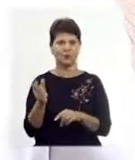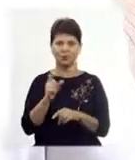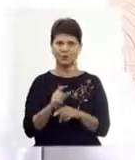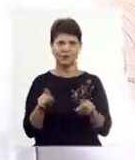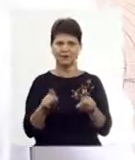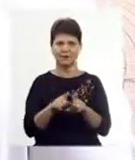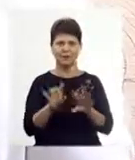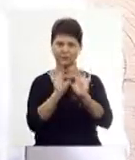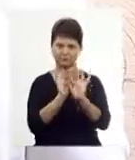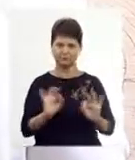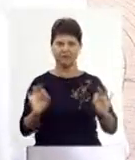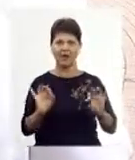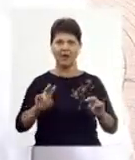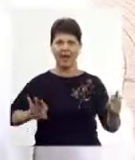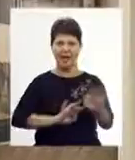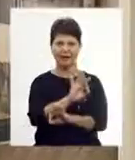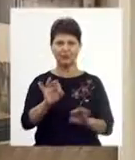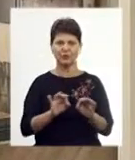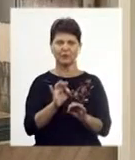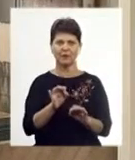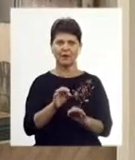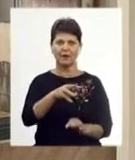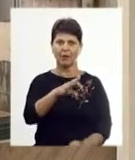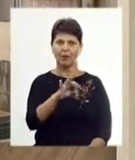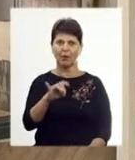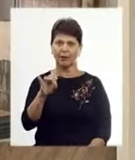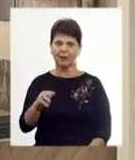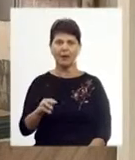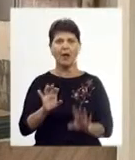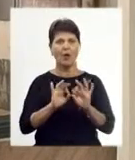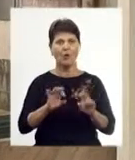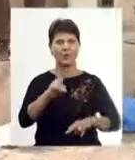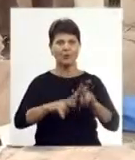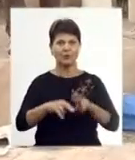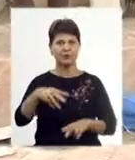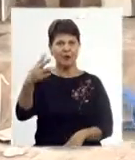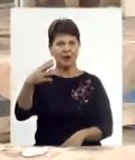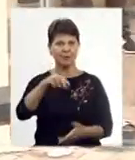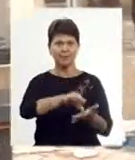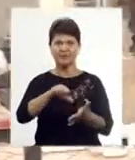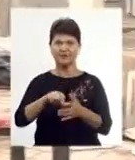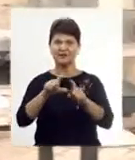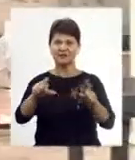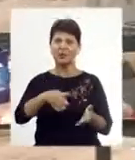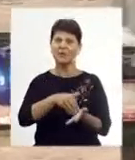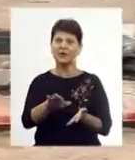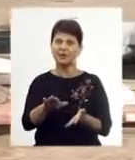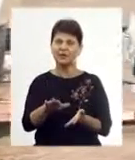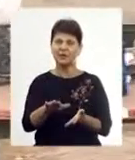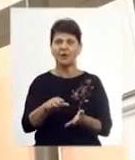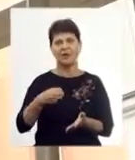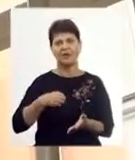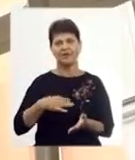такому вишуканому архітектурному стилі модерн. Коментувати будівництво на камеру представники закладу відмовились. Втім, у